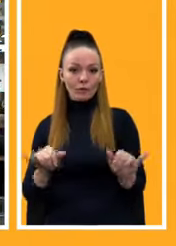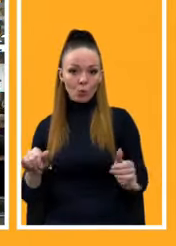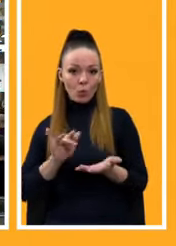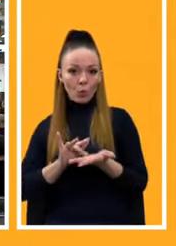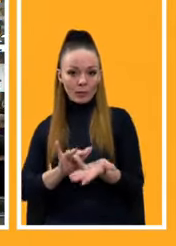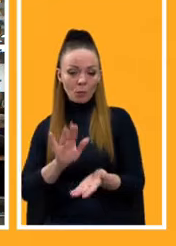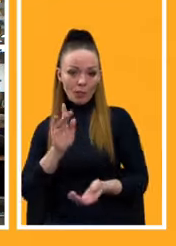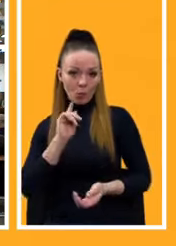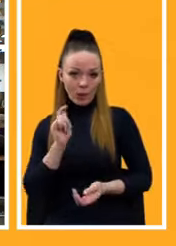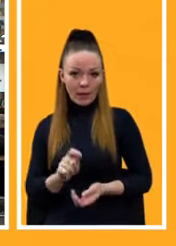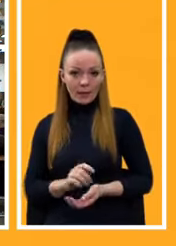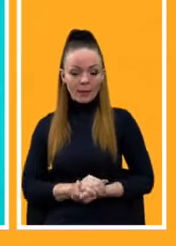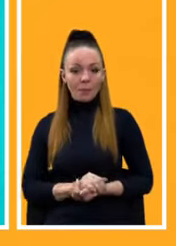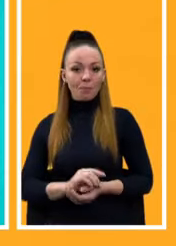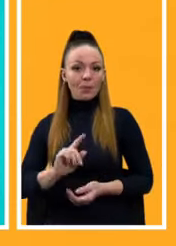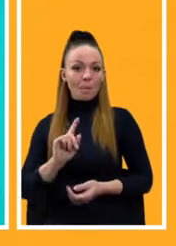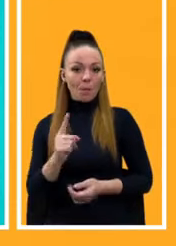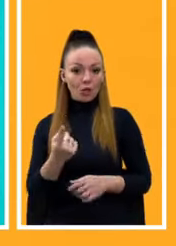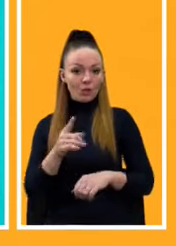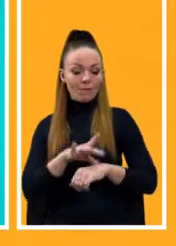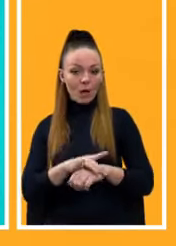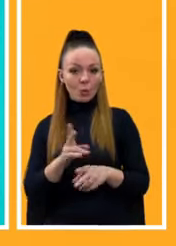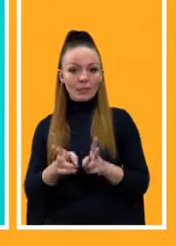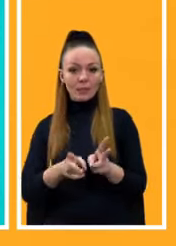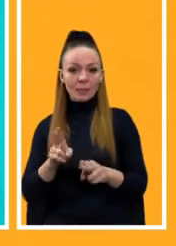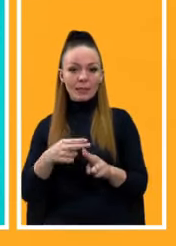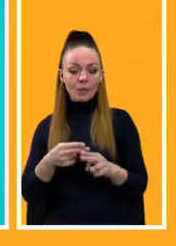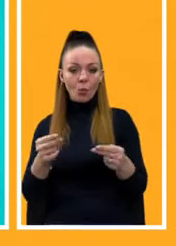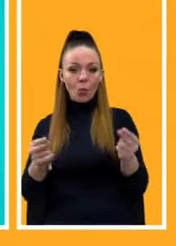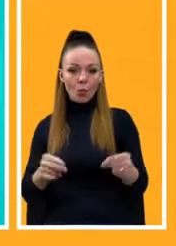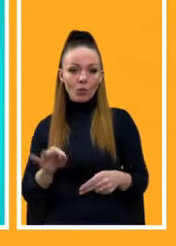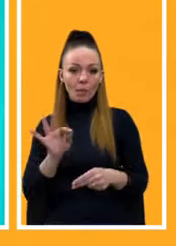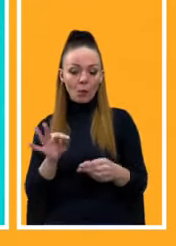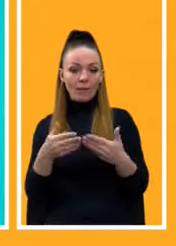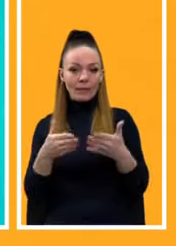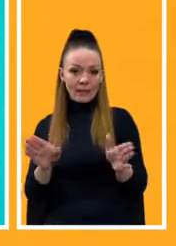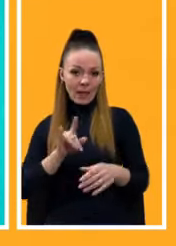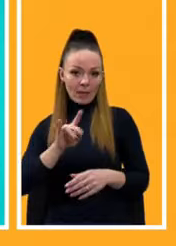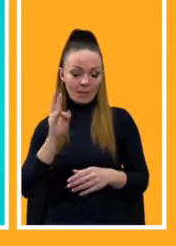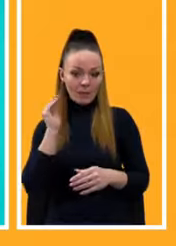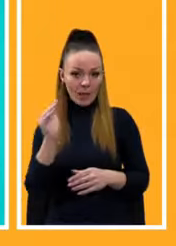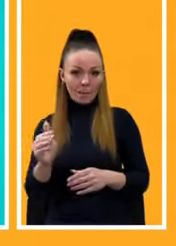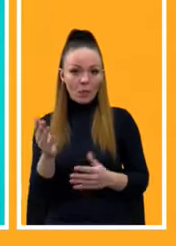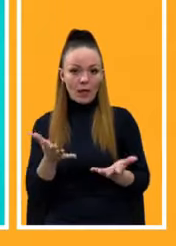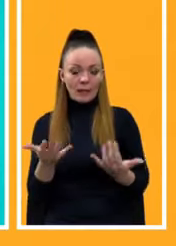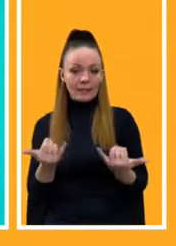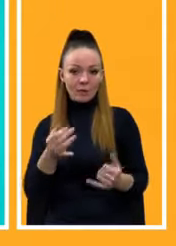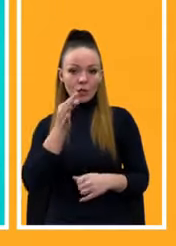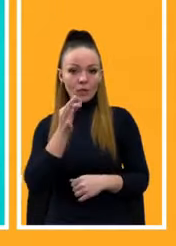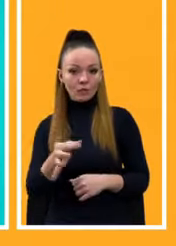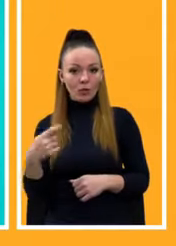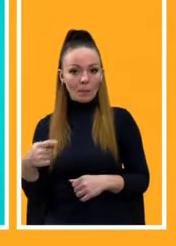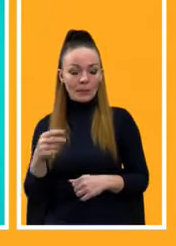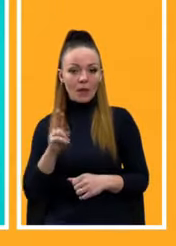в Україні. Перший фактор змін – це угода про відкрите небо, яку сьогодні озвучив президент як